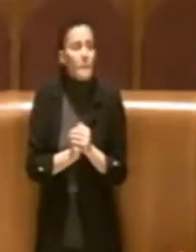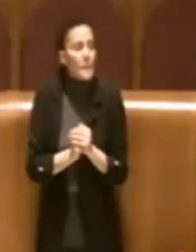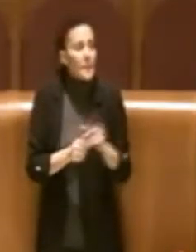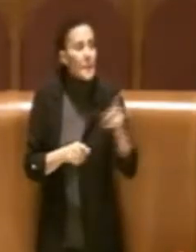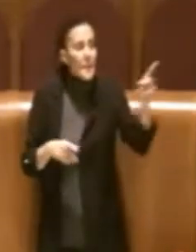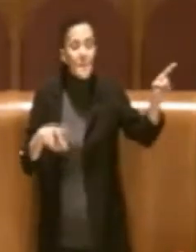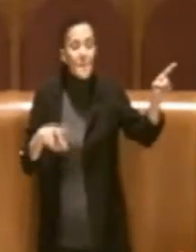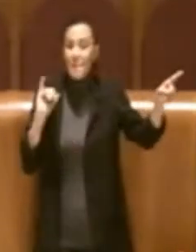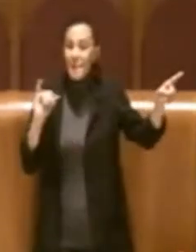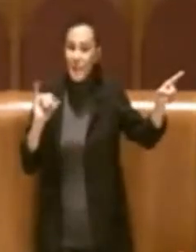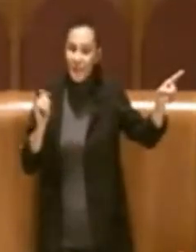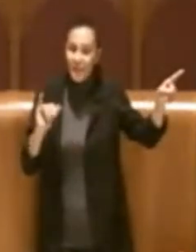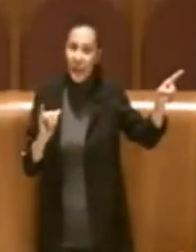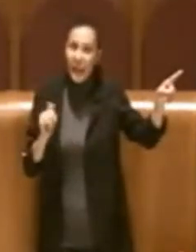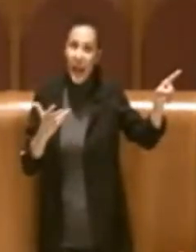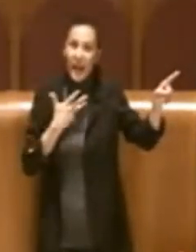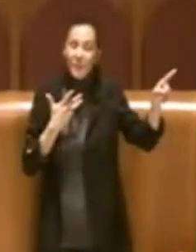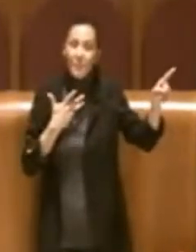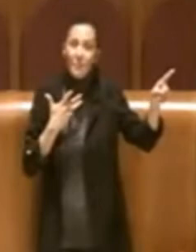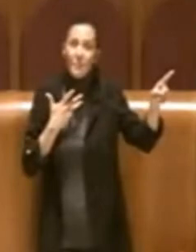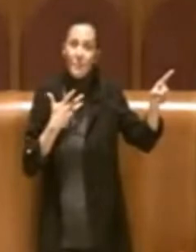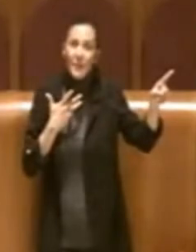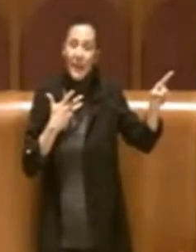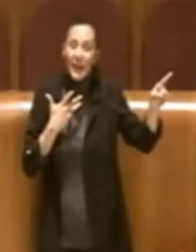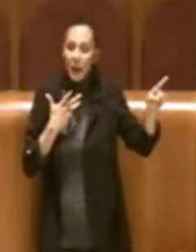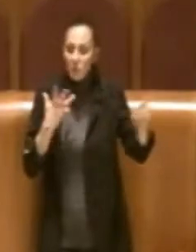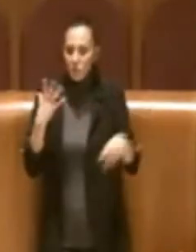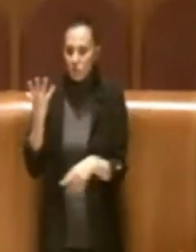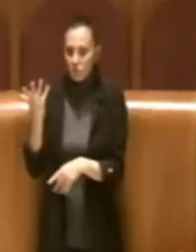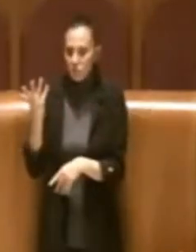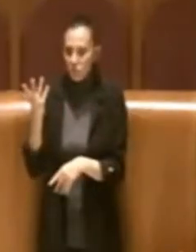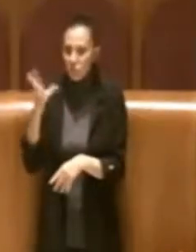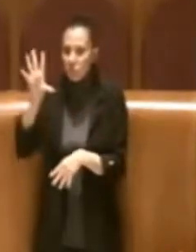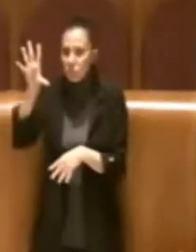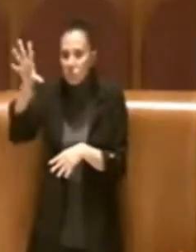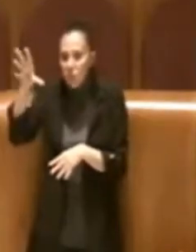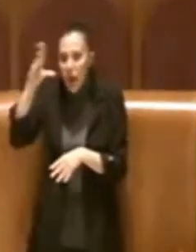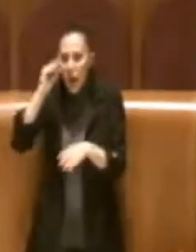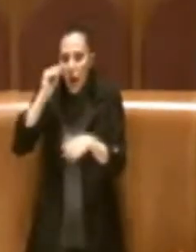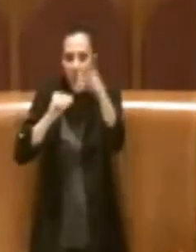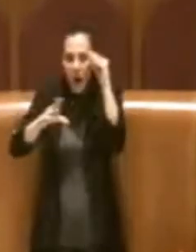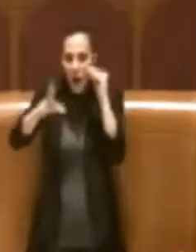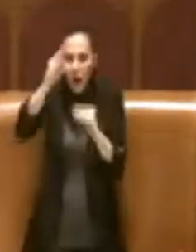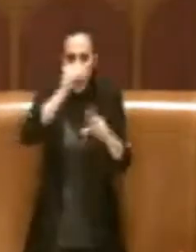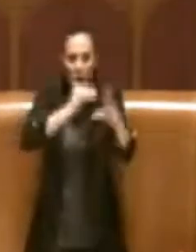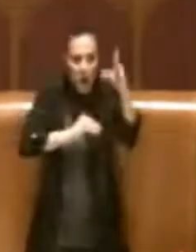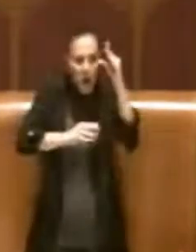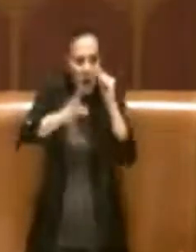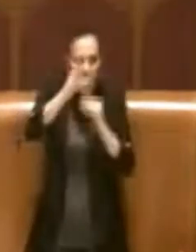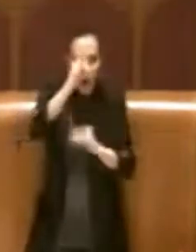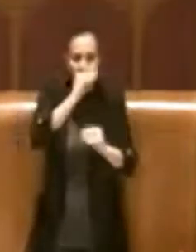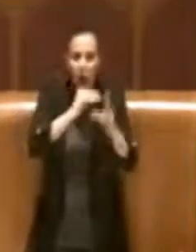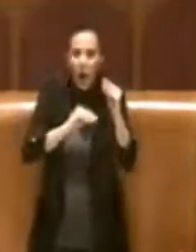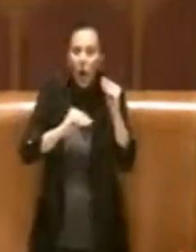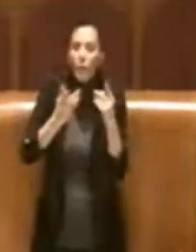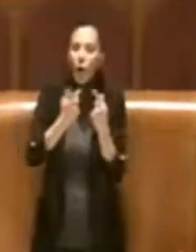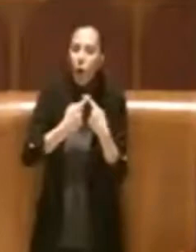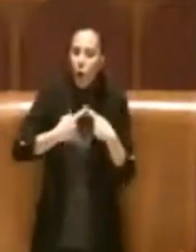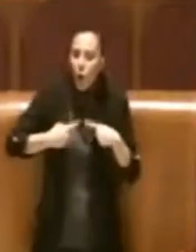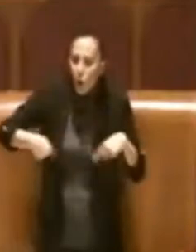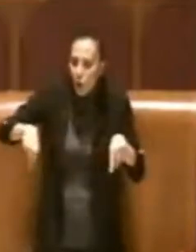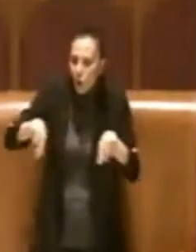Sì, abbiamo appreso, insomma, nelle commissioni, come consiglieri, come presidenti di commissione